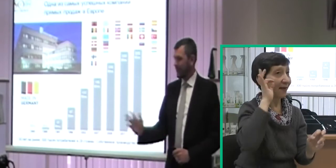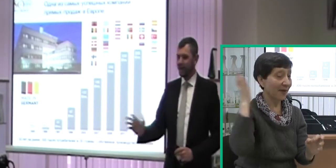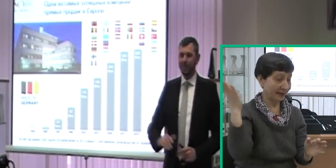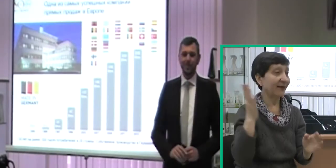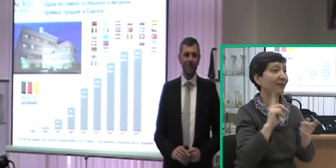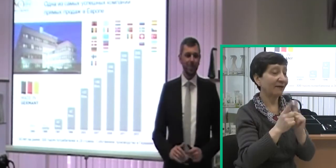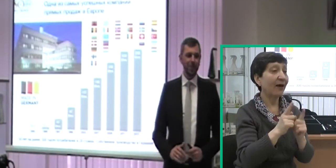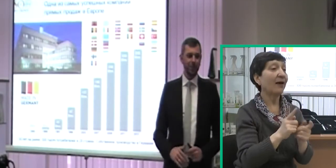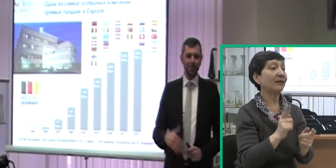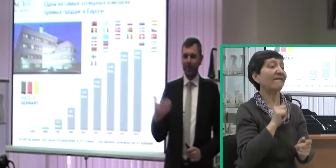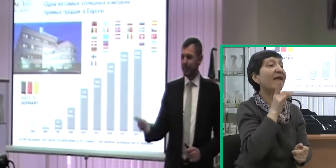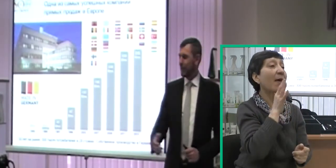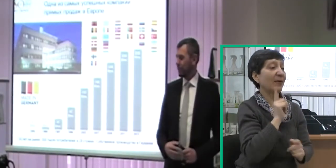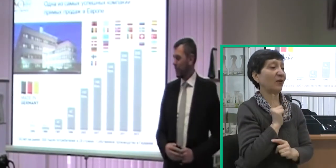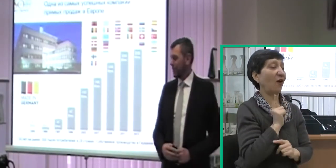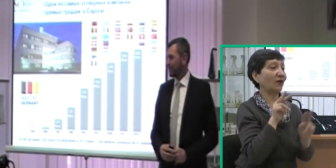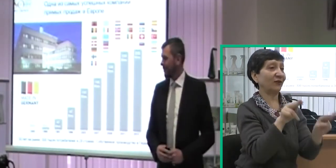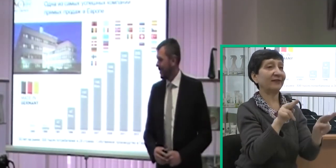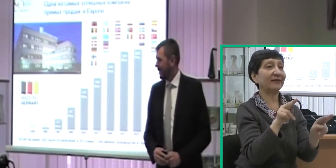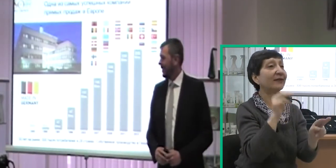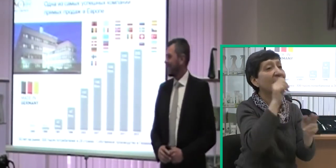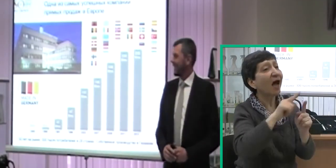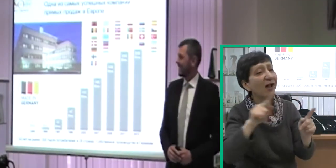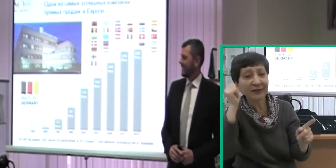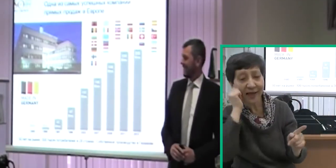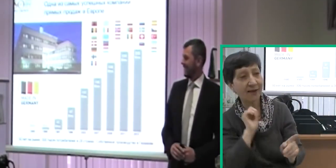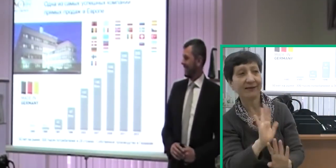марка. Сайтгард. С немецкого переводится как «Страшвремен».